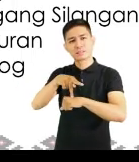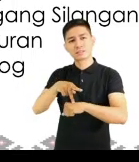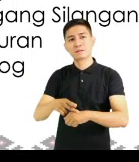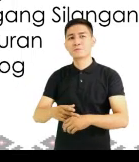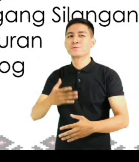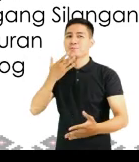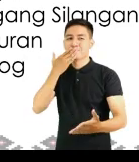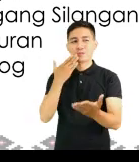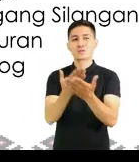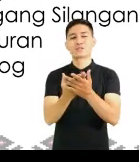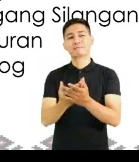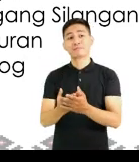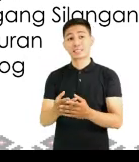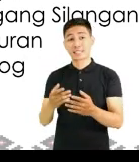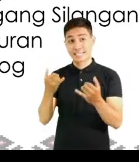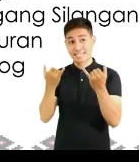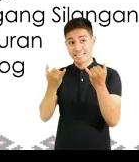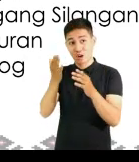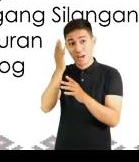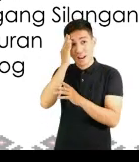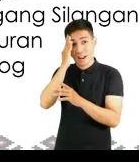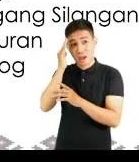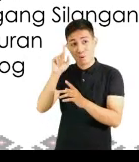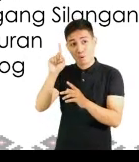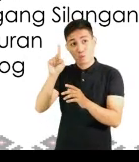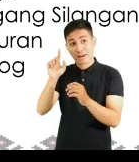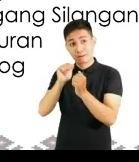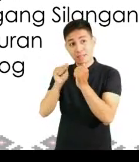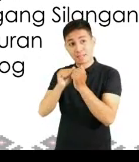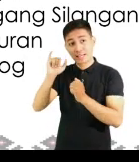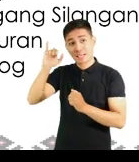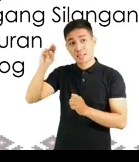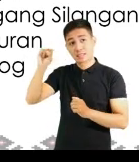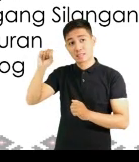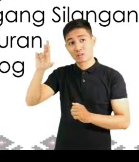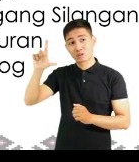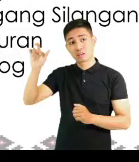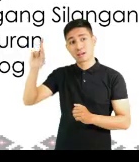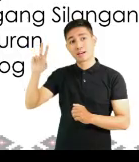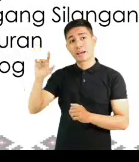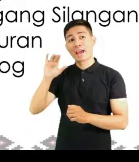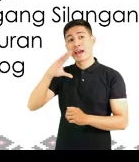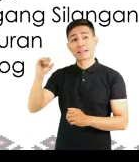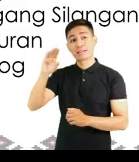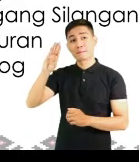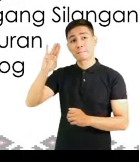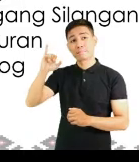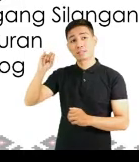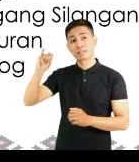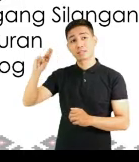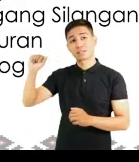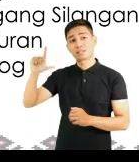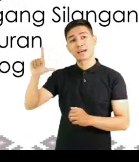Mahusay! Ngayon ay alam mo na ang ibig sabihin ng lokasyong insular at lokasyong bisinal ng Pilipinas.